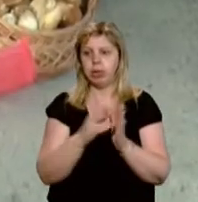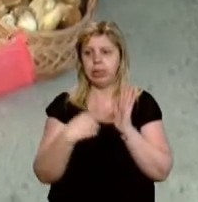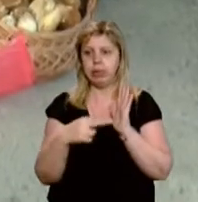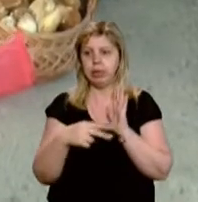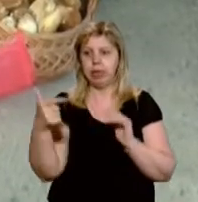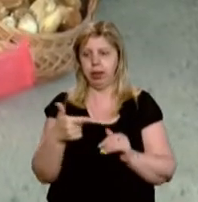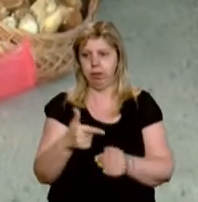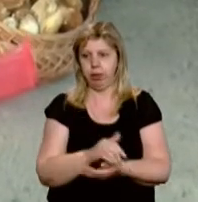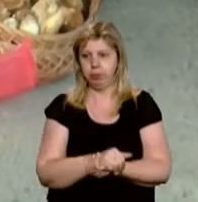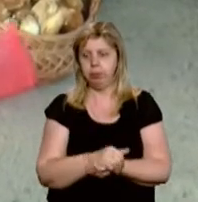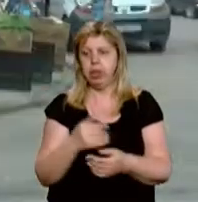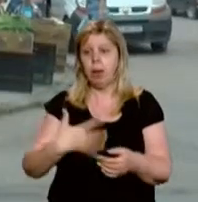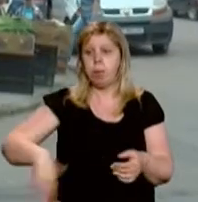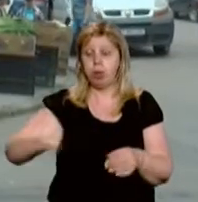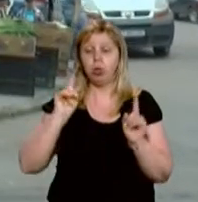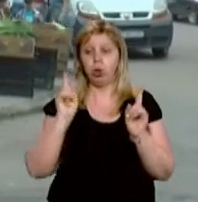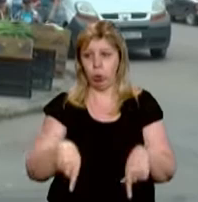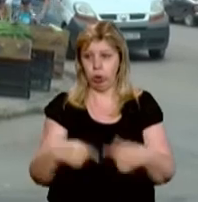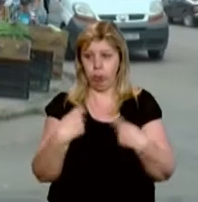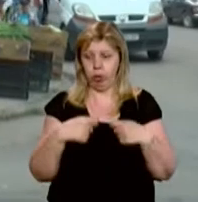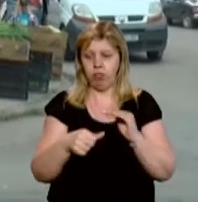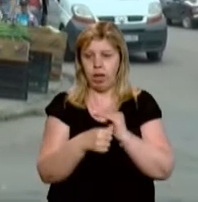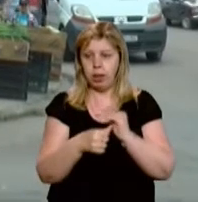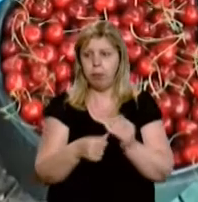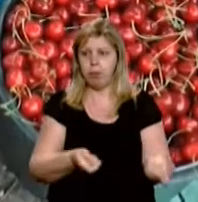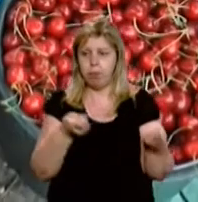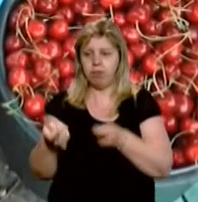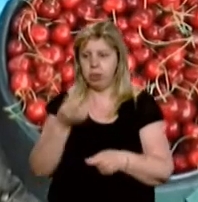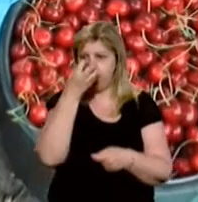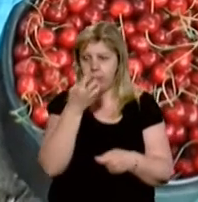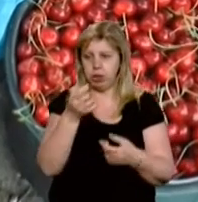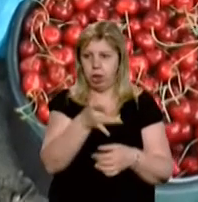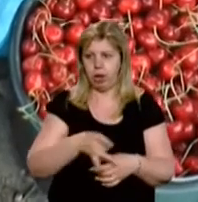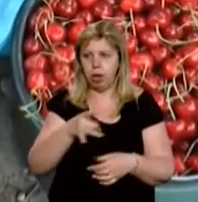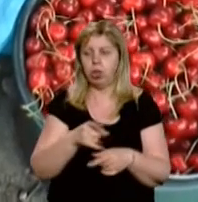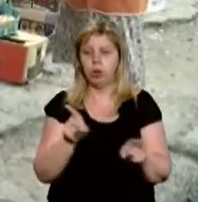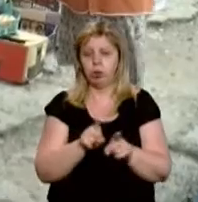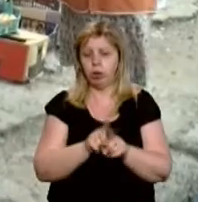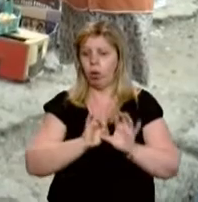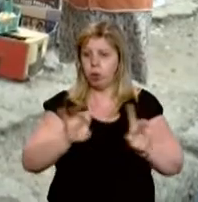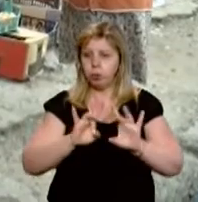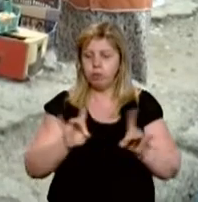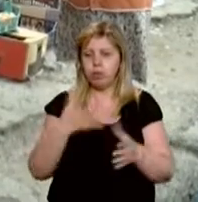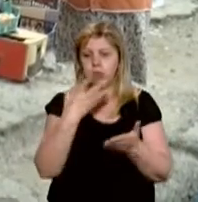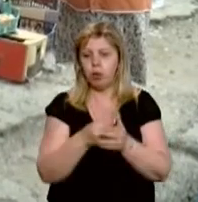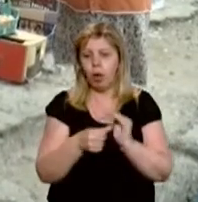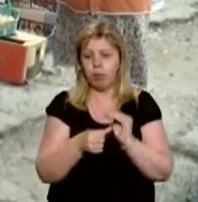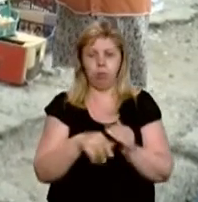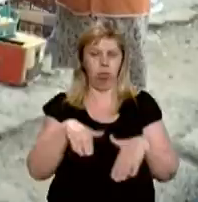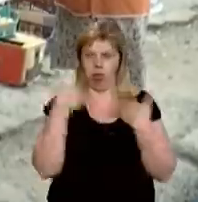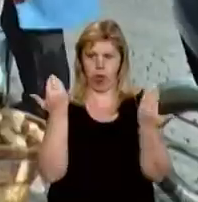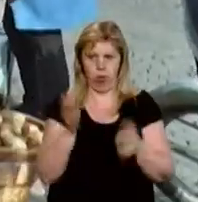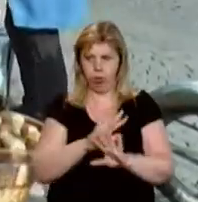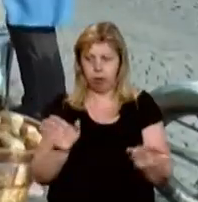70 гривень. На ринку Білочка також продавали гриби, які привезли з Перечинського району. Однак розповісти про свій товар на камеру не